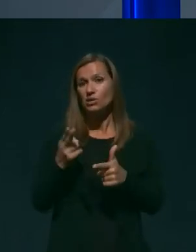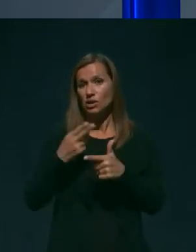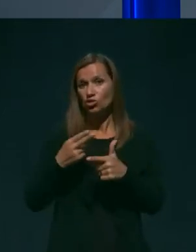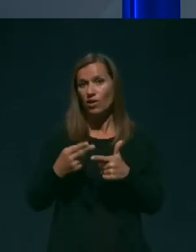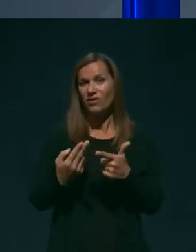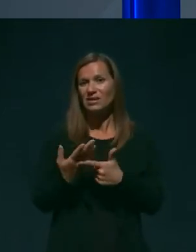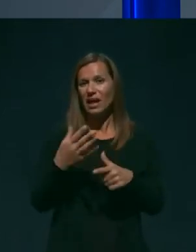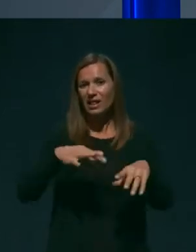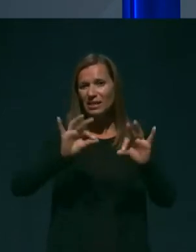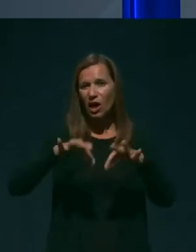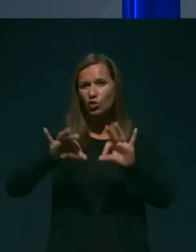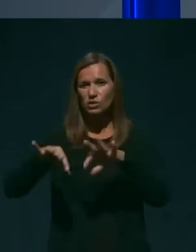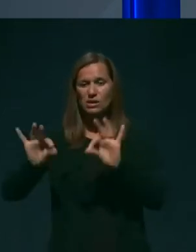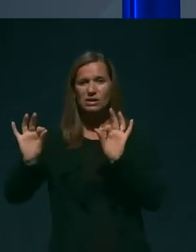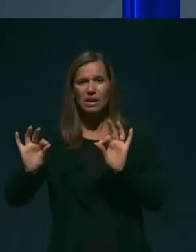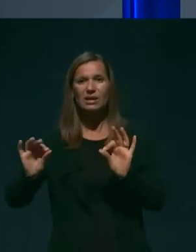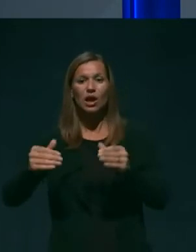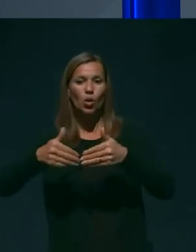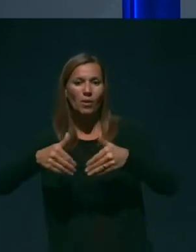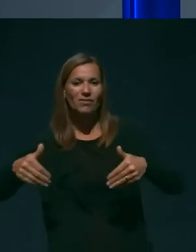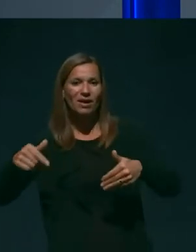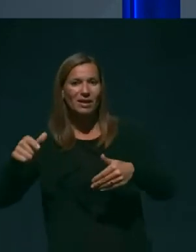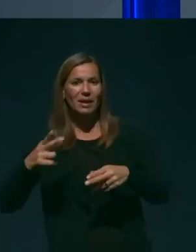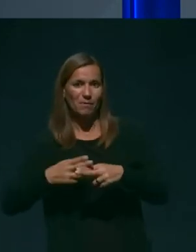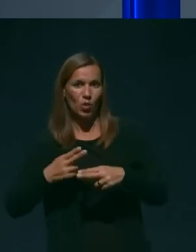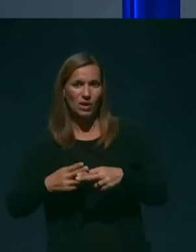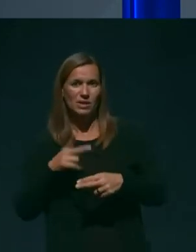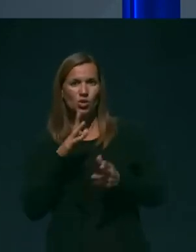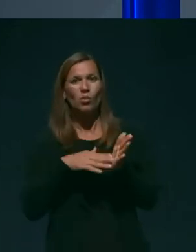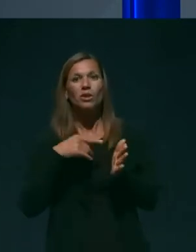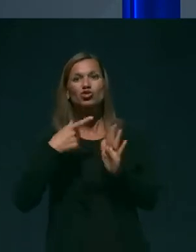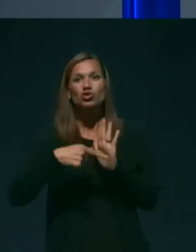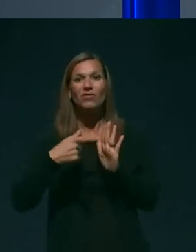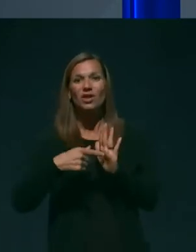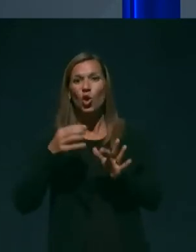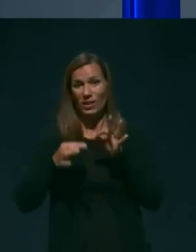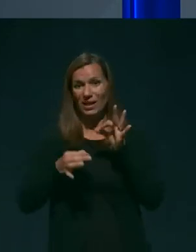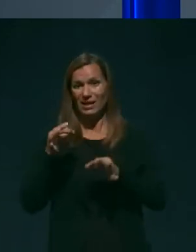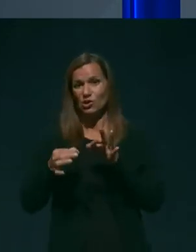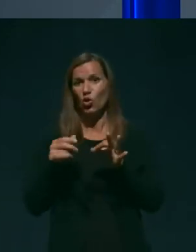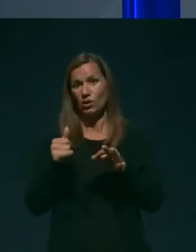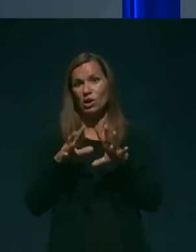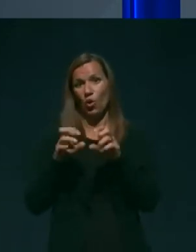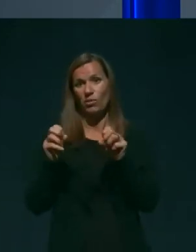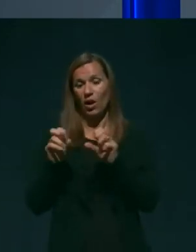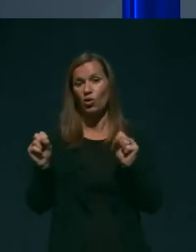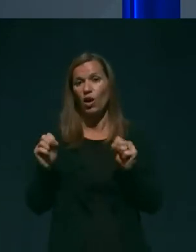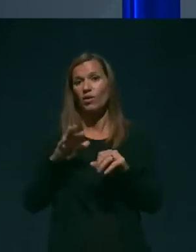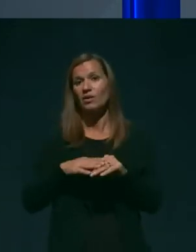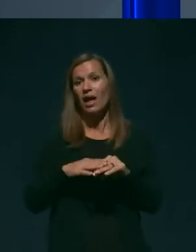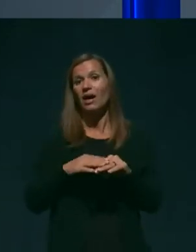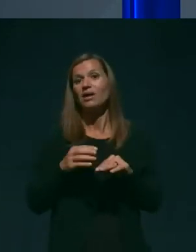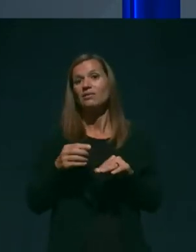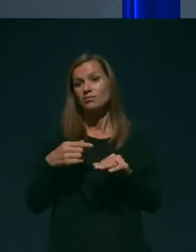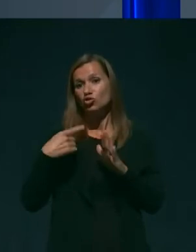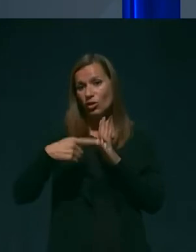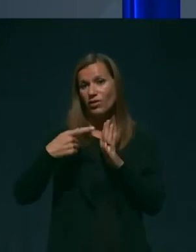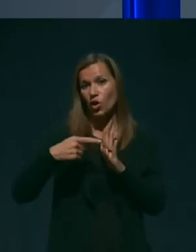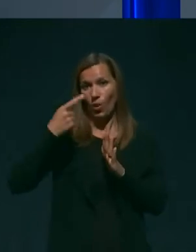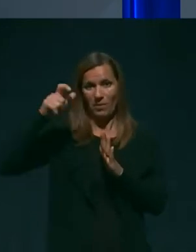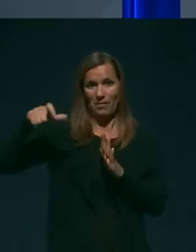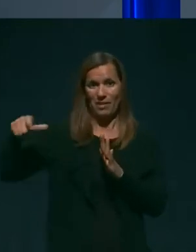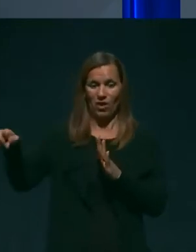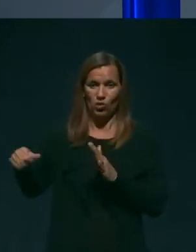zamejevanje te bolezni, torej število testov, ki se opravljajo v vsakem primeru na število prebivalcev. In